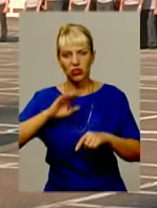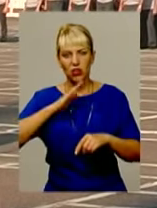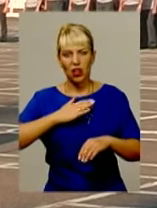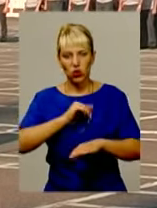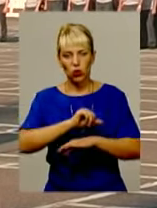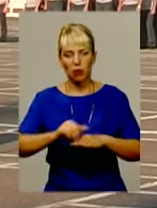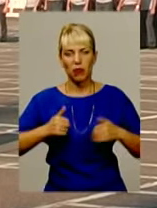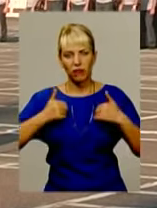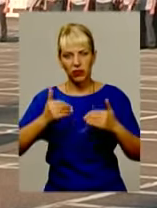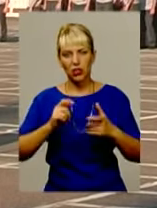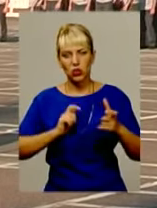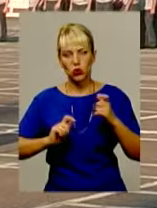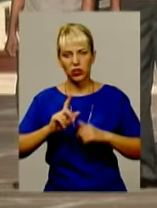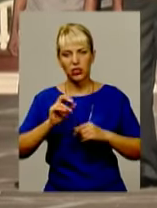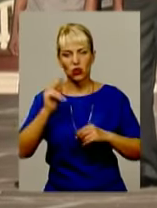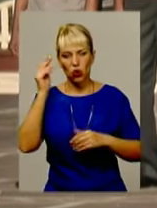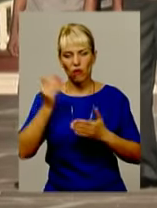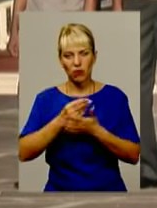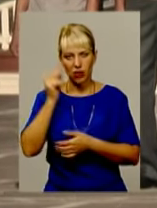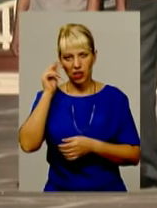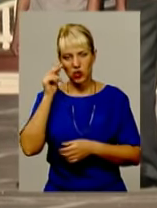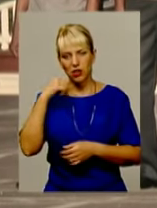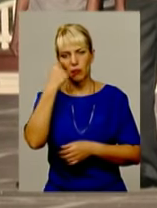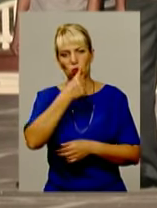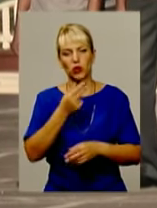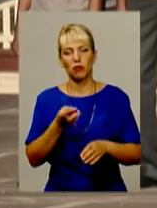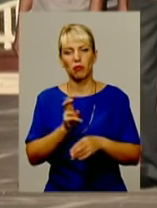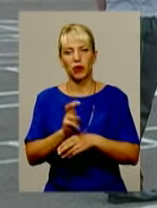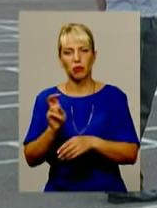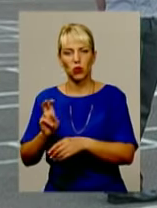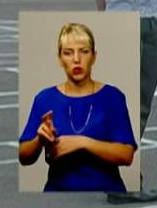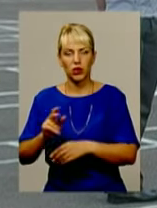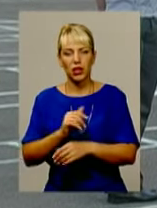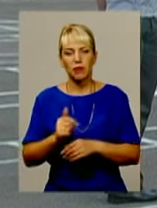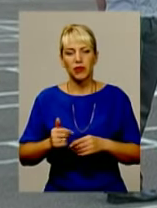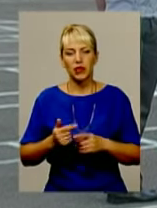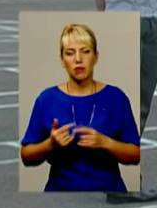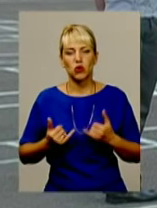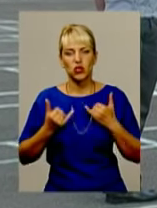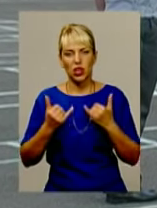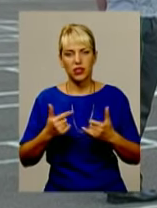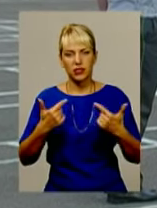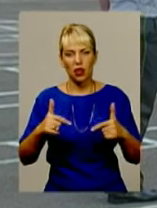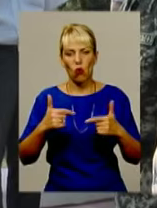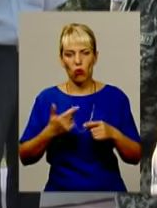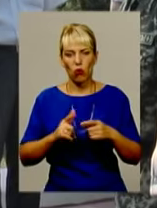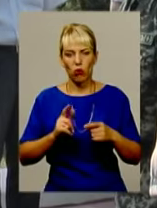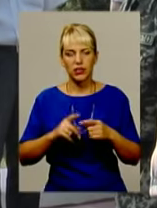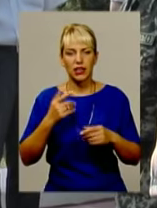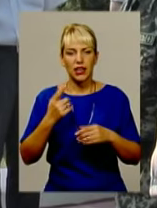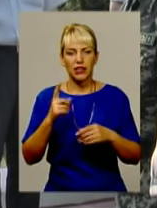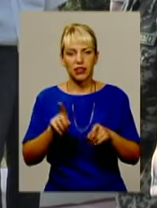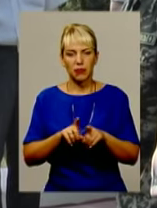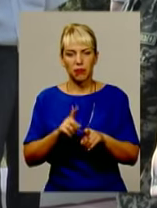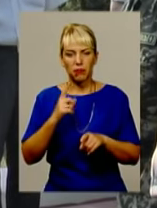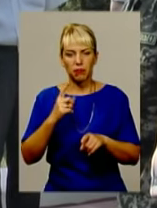Привітати студентів та курсантів з новим навчальним роком прибули й почесні гості. Серед них і перший заступник голови Державної прикордонної служби України